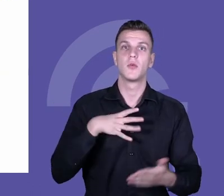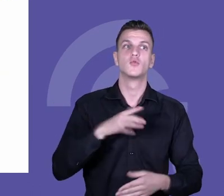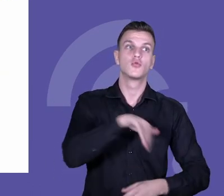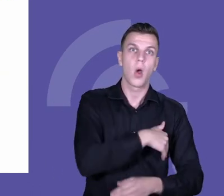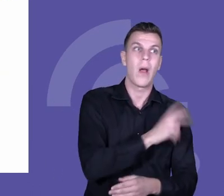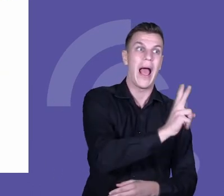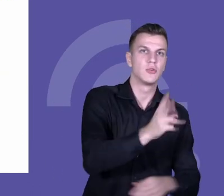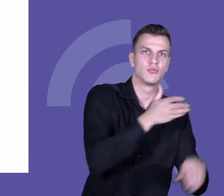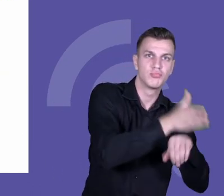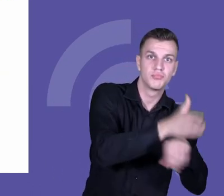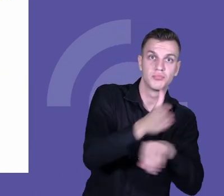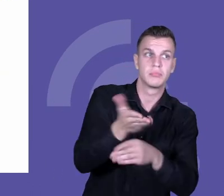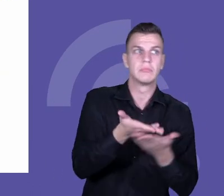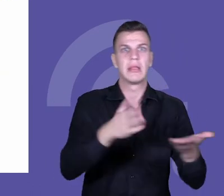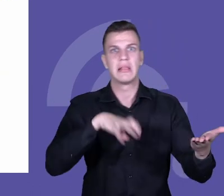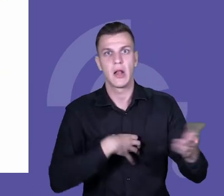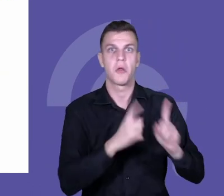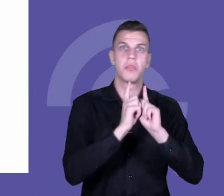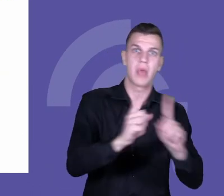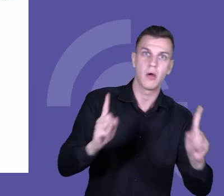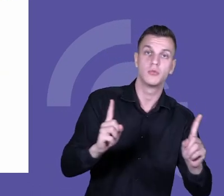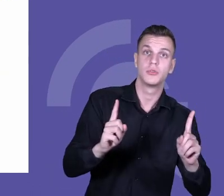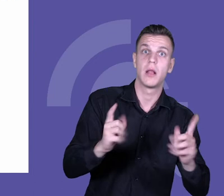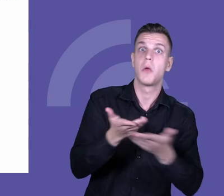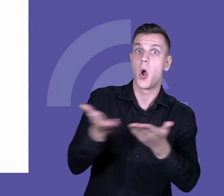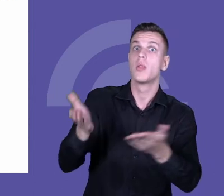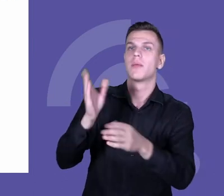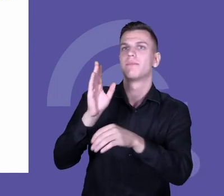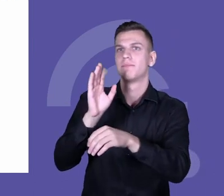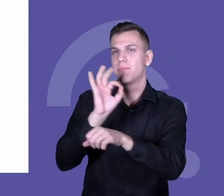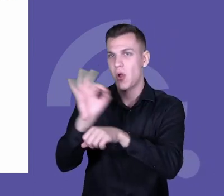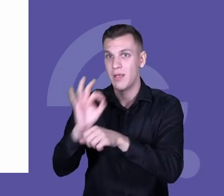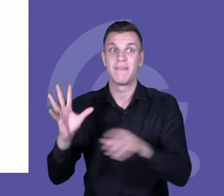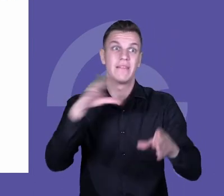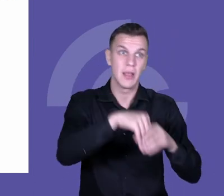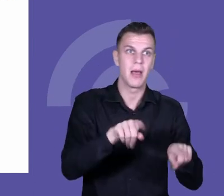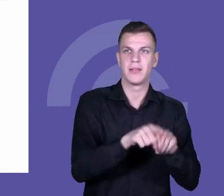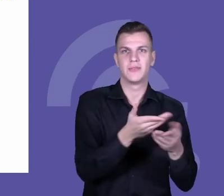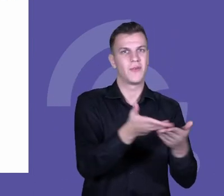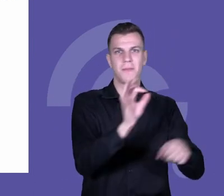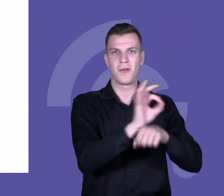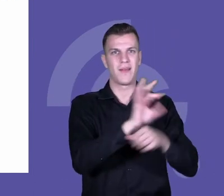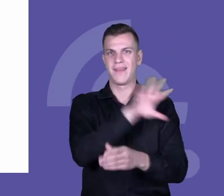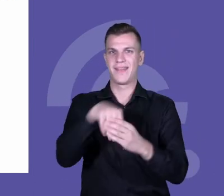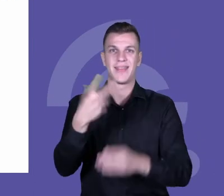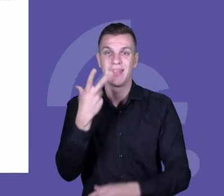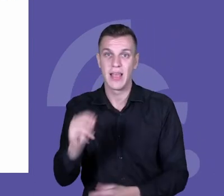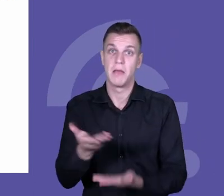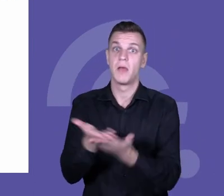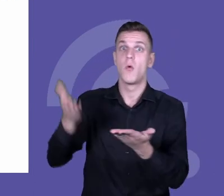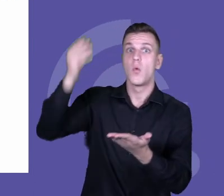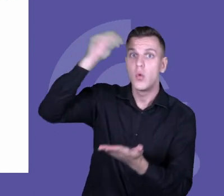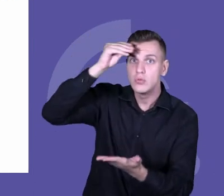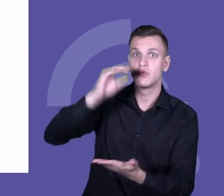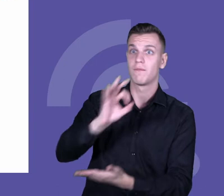z dyrektorami, rozmowy z nauczycielami, to tymi z projektu i spoza projektu, rozmowy z uczniami, jak również czasami z rodzicami.